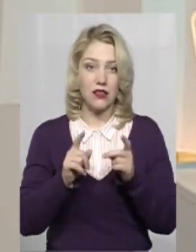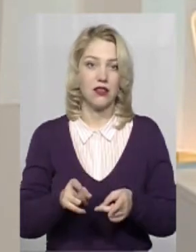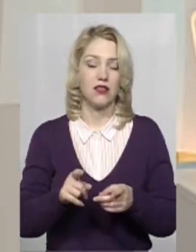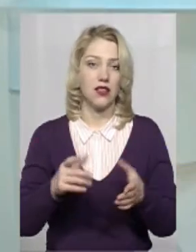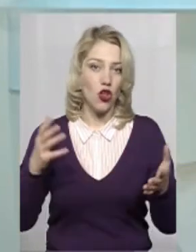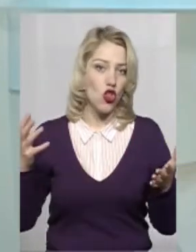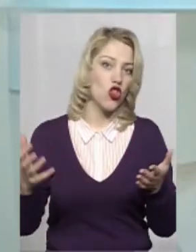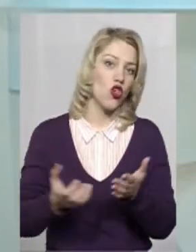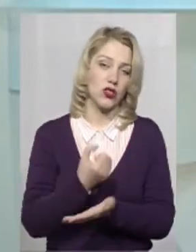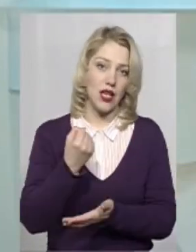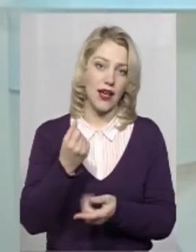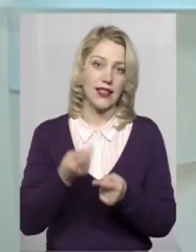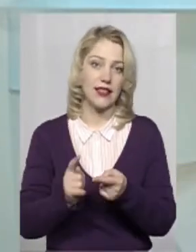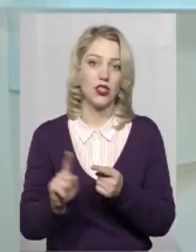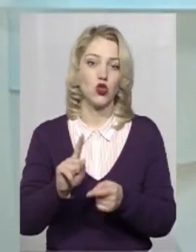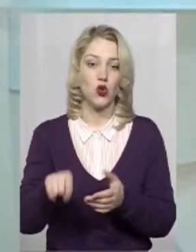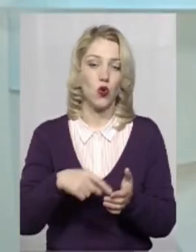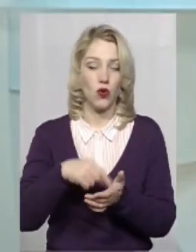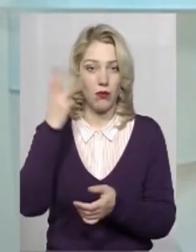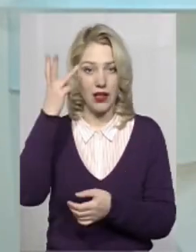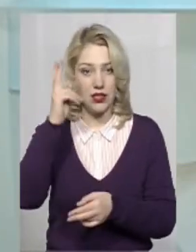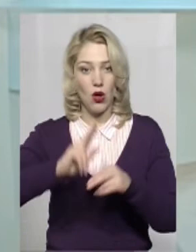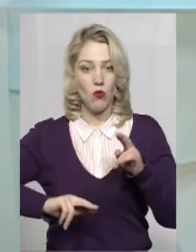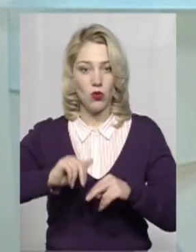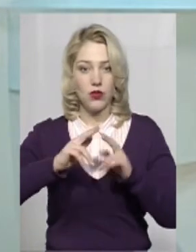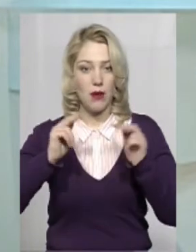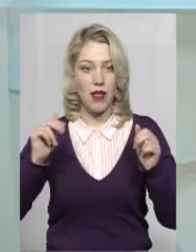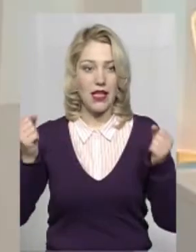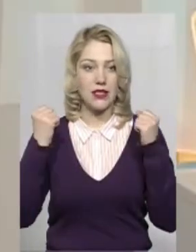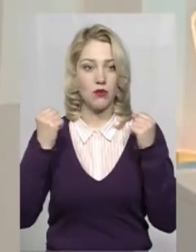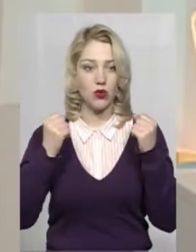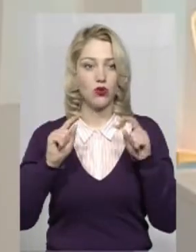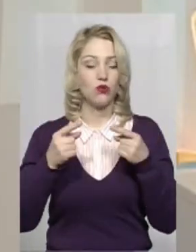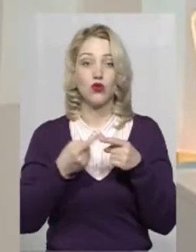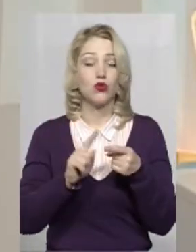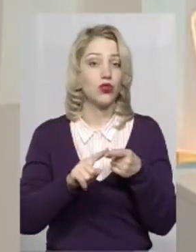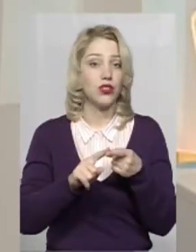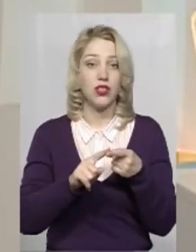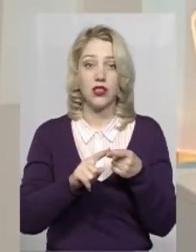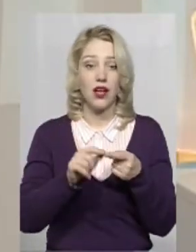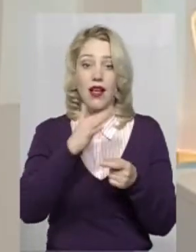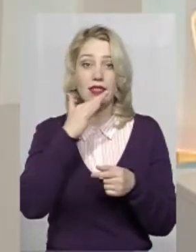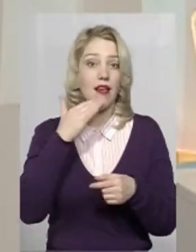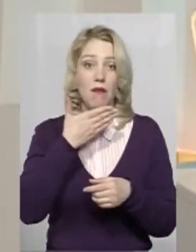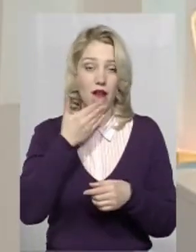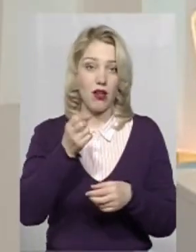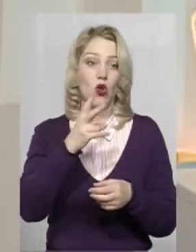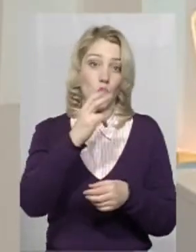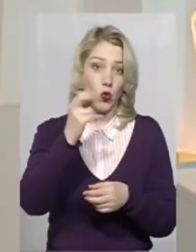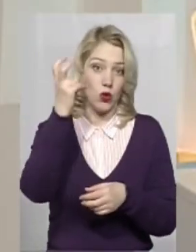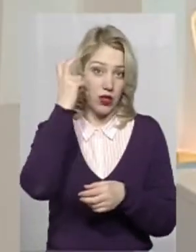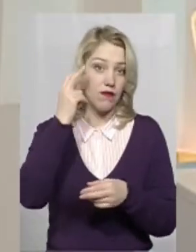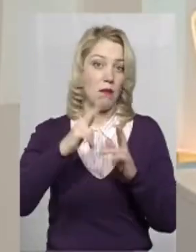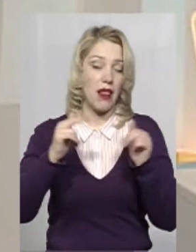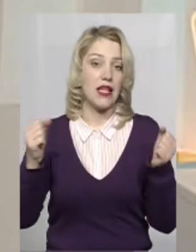досягнення. Те, що у Хмельницькому будується Палац спорту, бо їх не так багато, але в Києві Палац